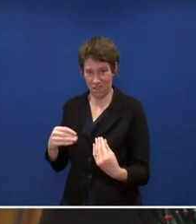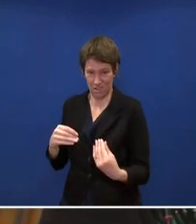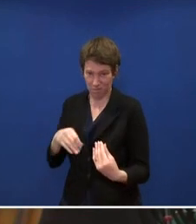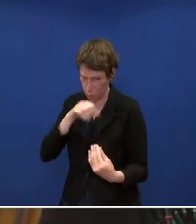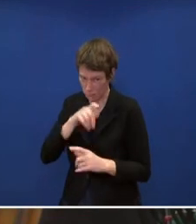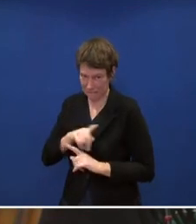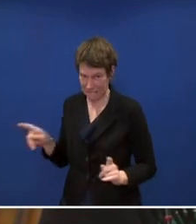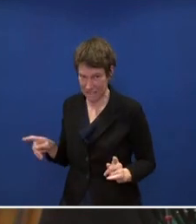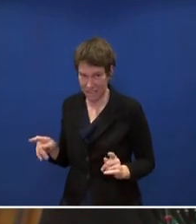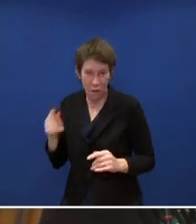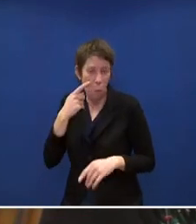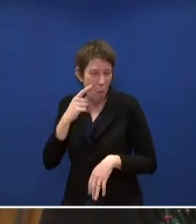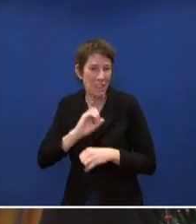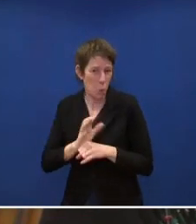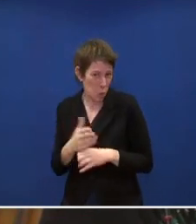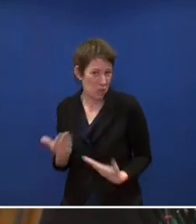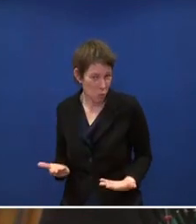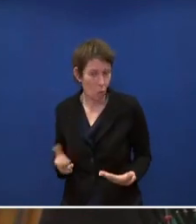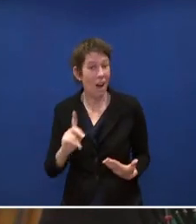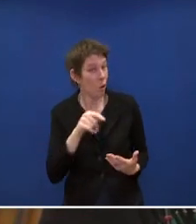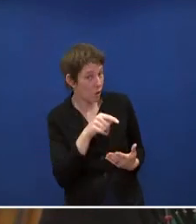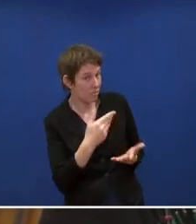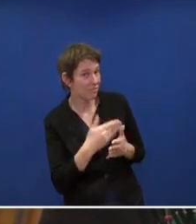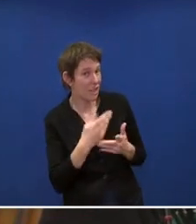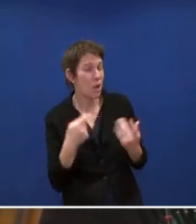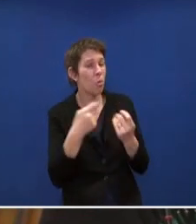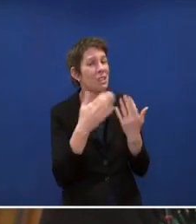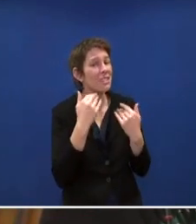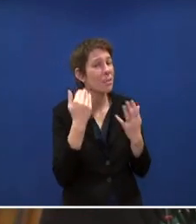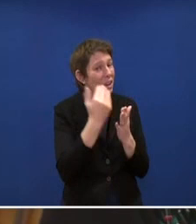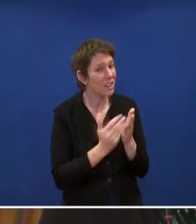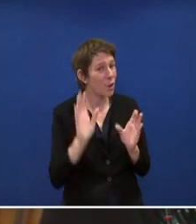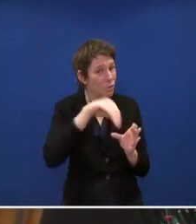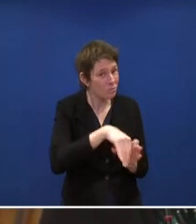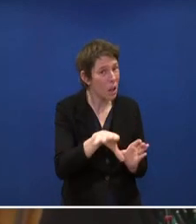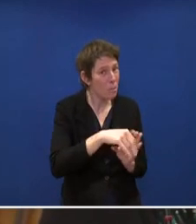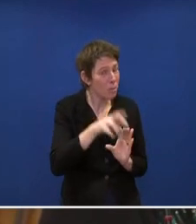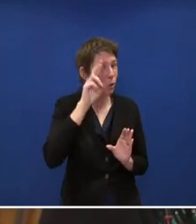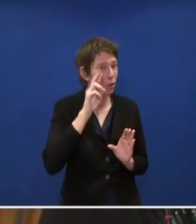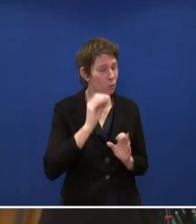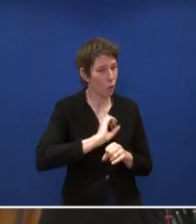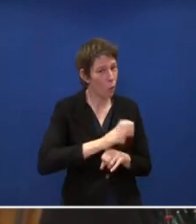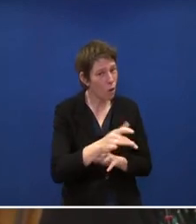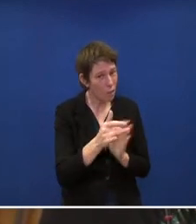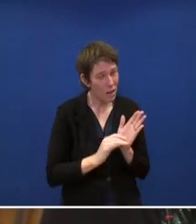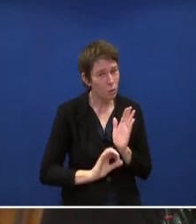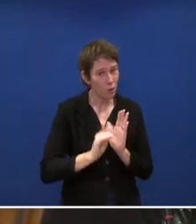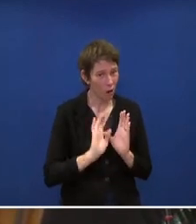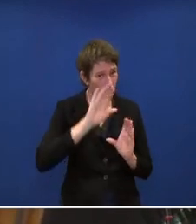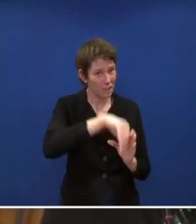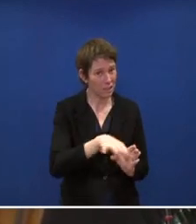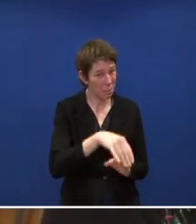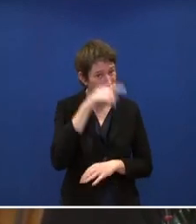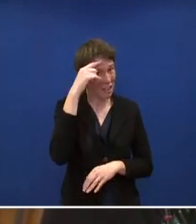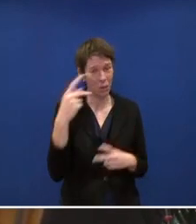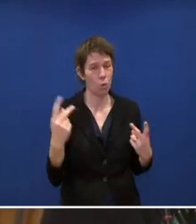Soll das denn mit berücksichtigt werden bei diesem Bundesklimagesetz, die besonderen Corona-Bedingungen? Oder finde